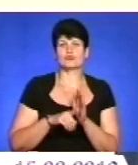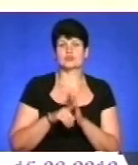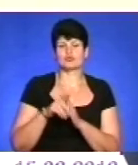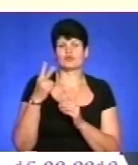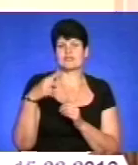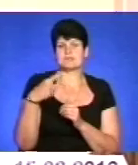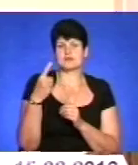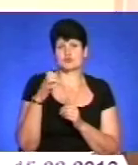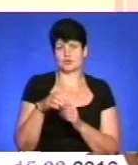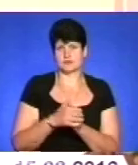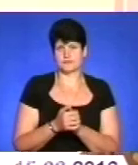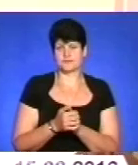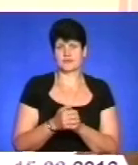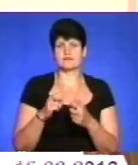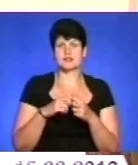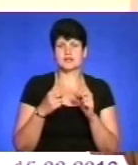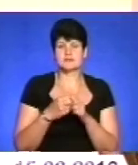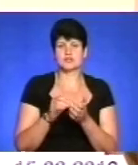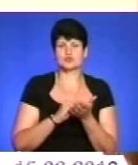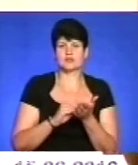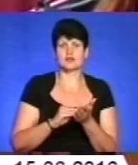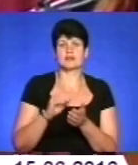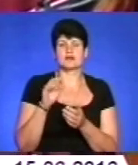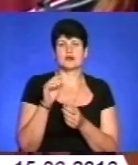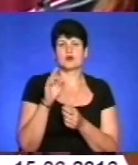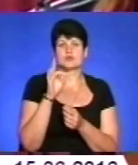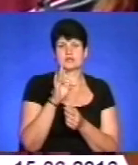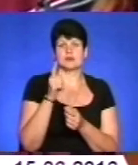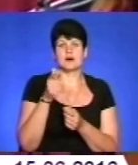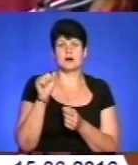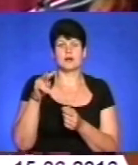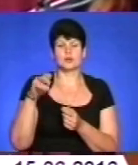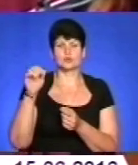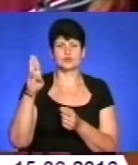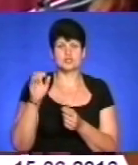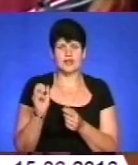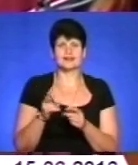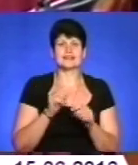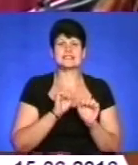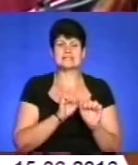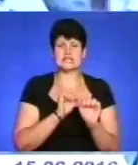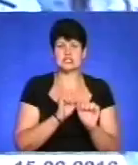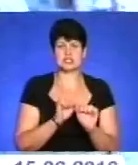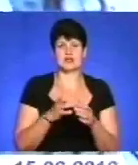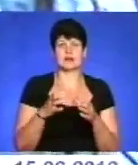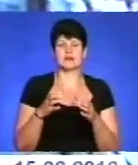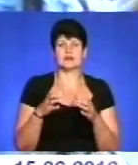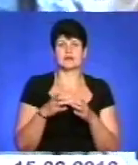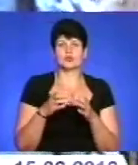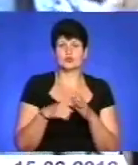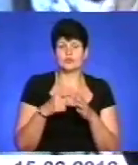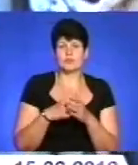-го століття. Франківський журналіст Руслан Ганущак, який захищає Донбас в складі добровольчого батальйону Азов, зняв